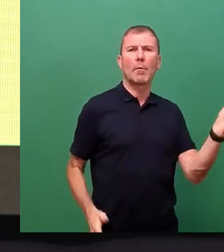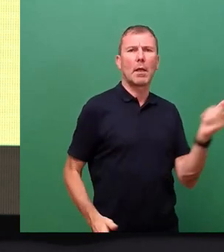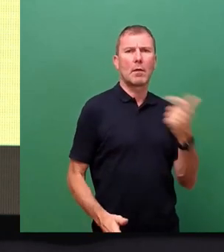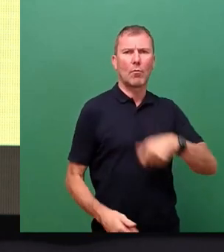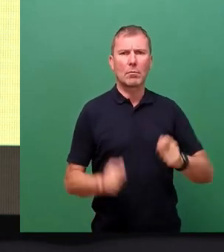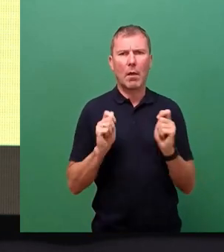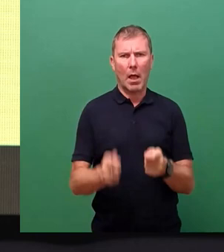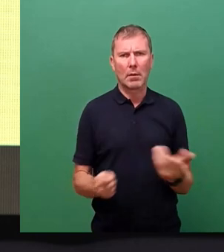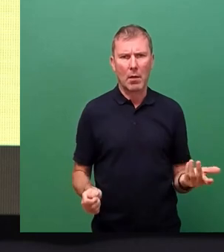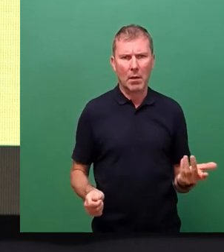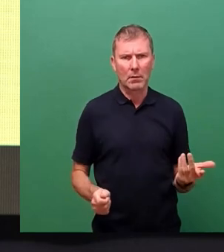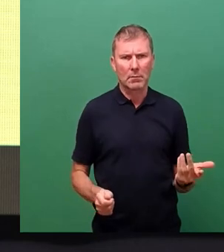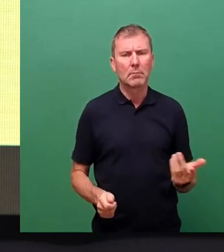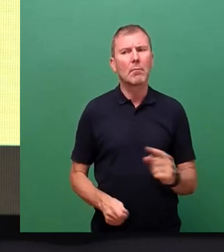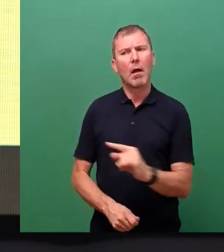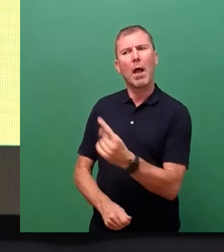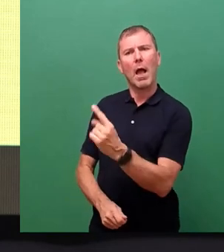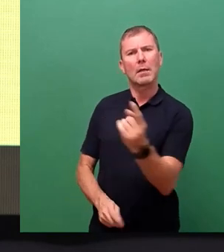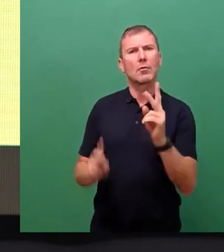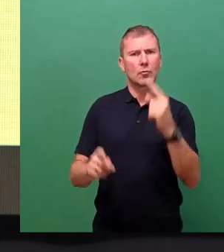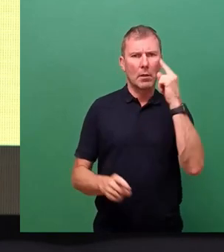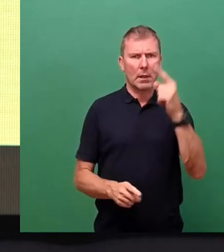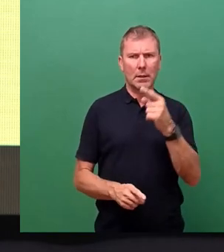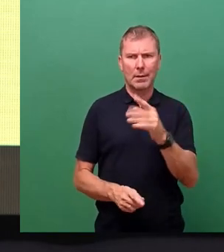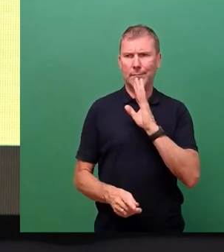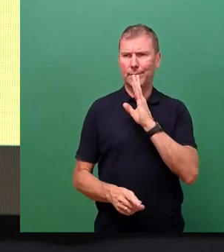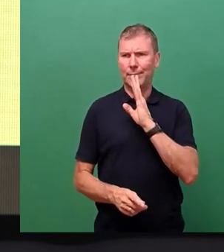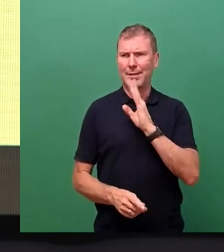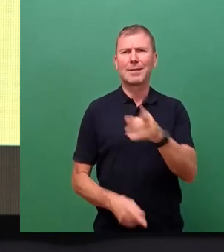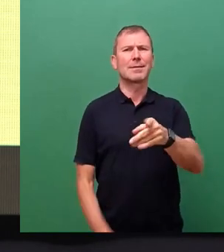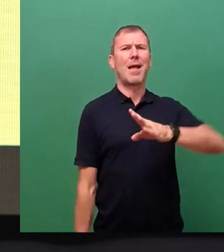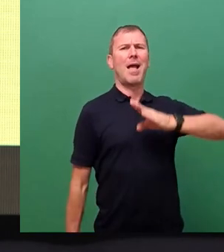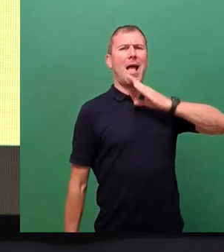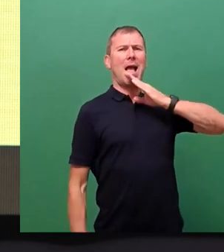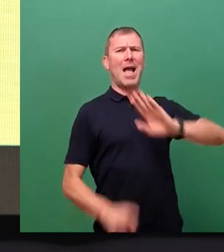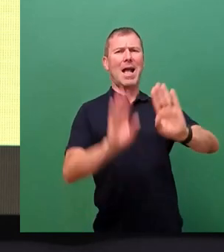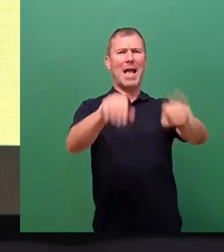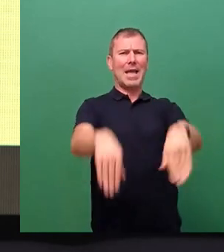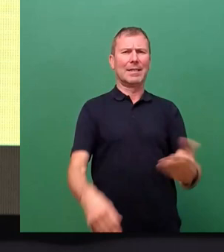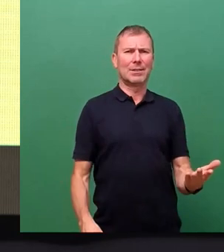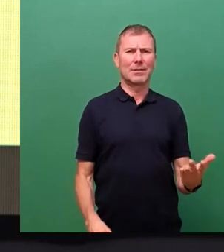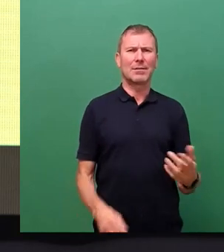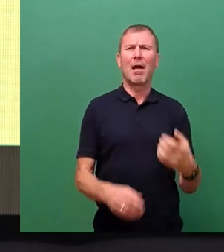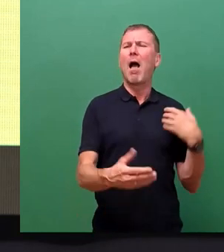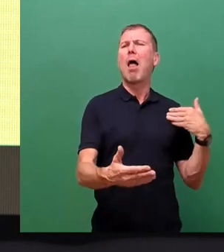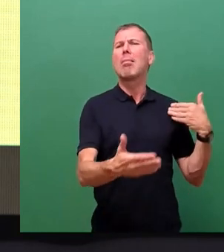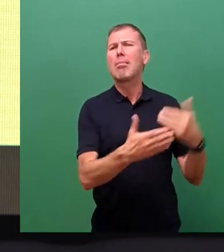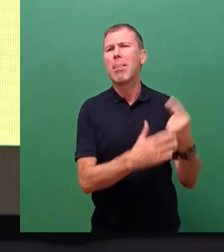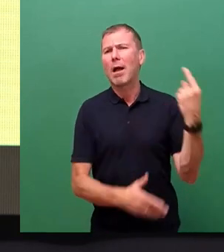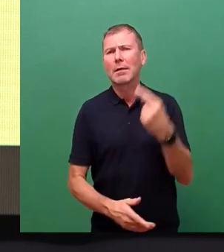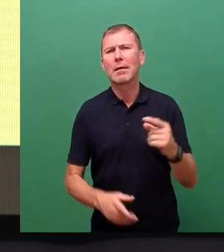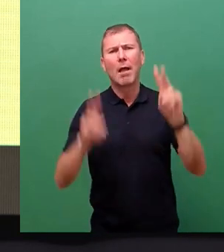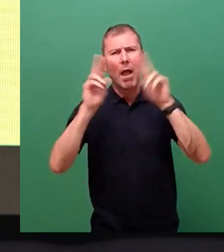Einzelne Stadträte waren sogar der Meinung, dass es ausreichend ist, dass vor allem langjährig ehrenamtlich tätige Personen